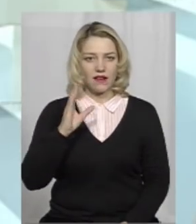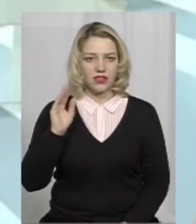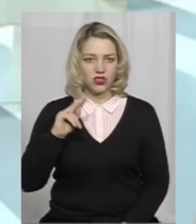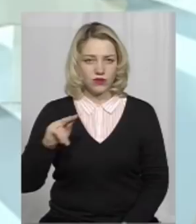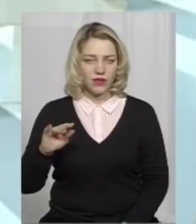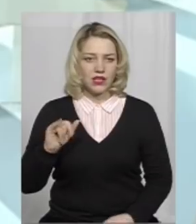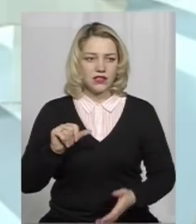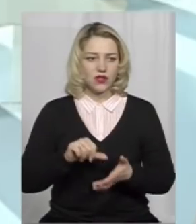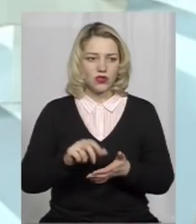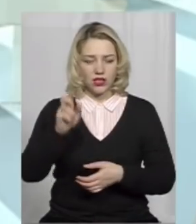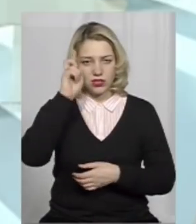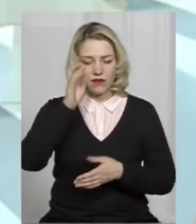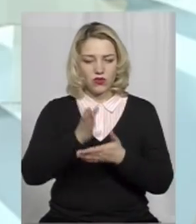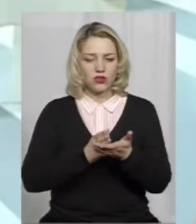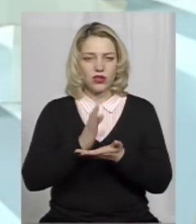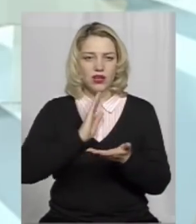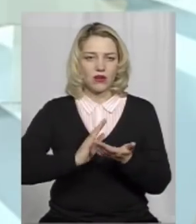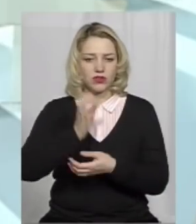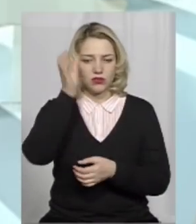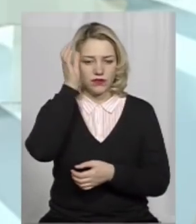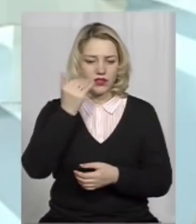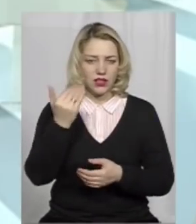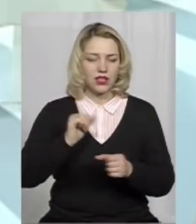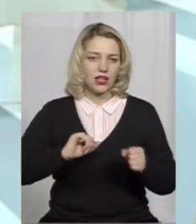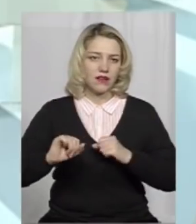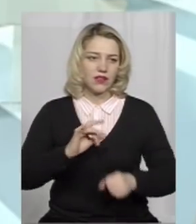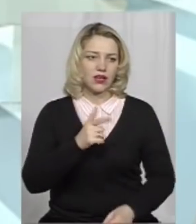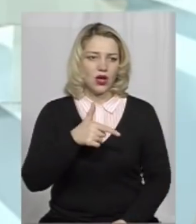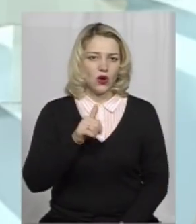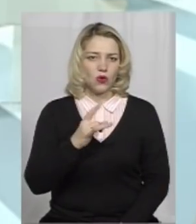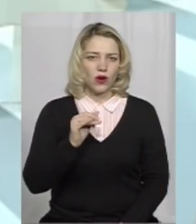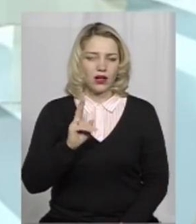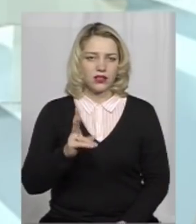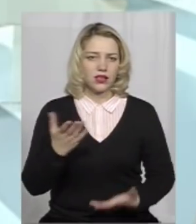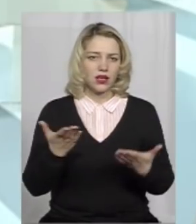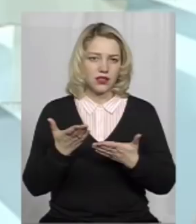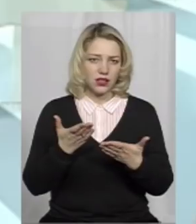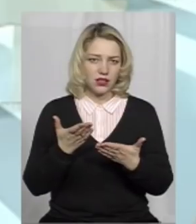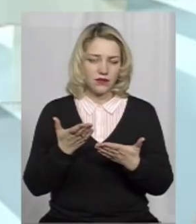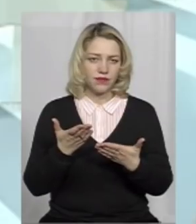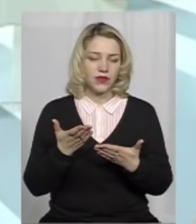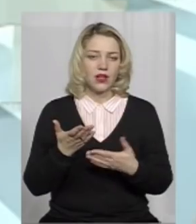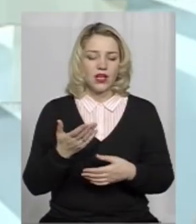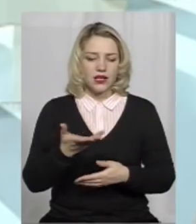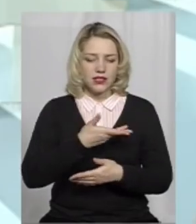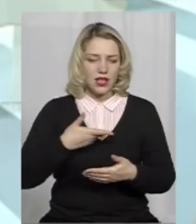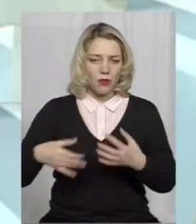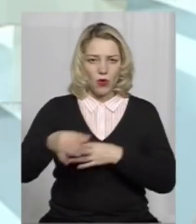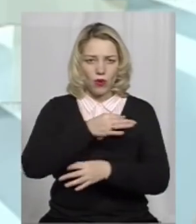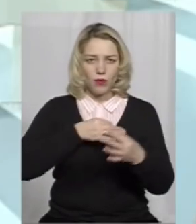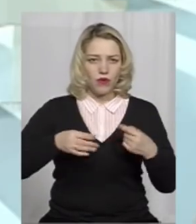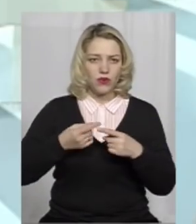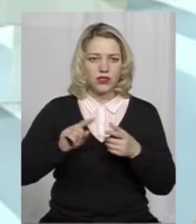за участью Державної служби якості освіти і її керівника Руслана Гурака, які з нами обговорювали